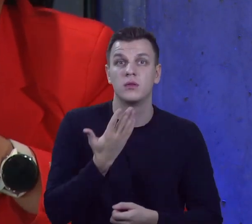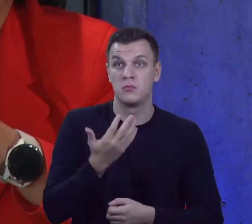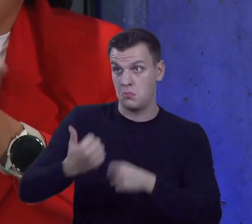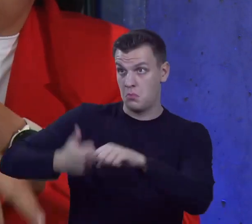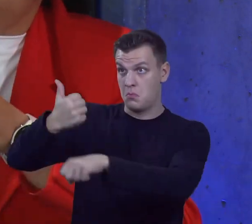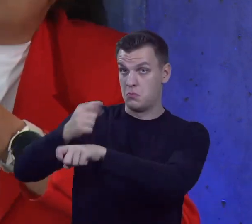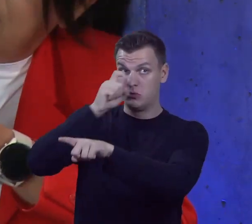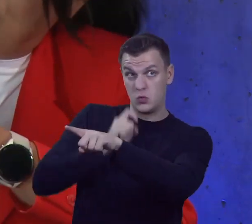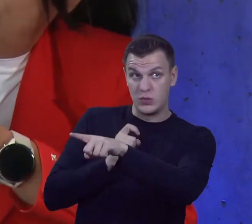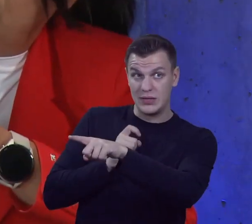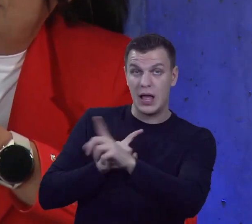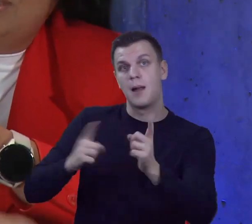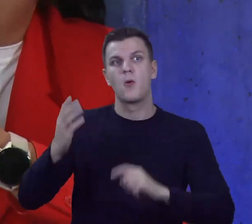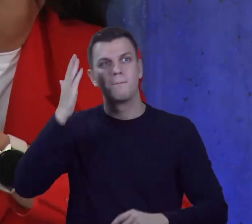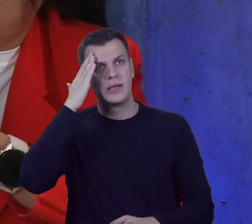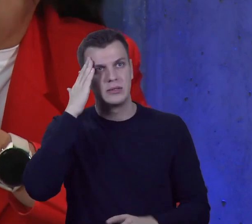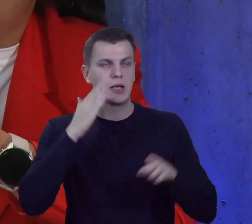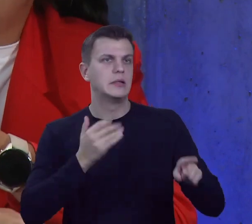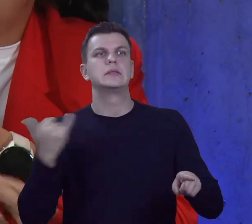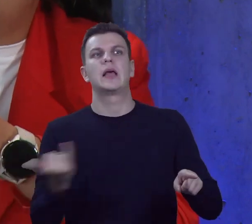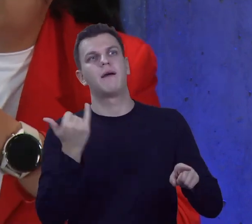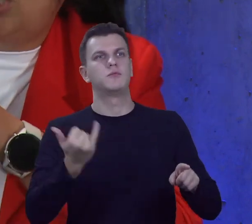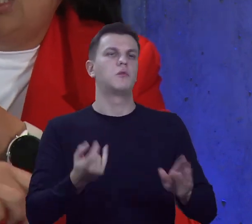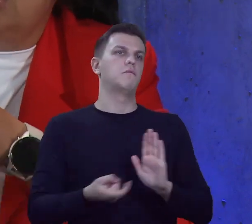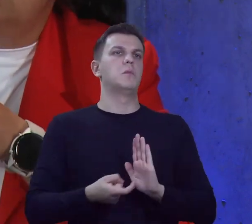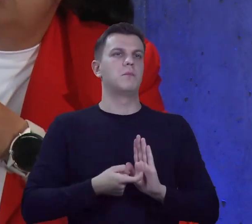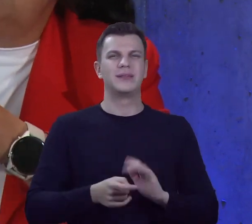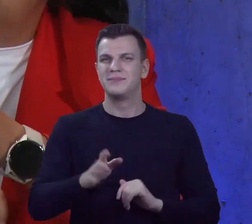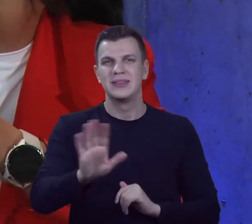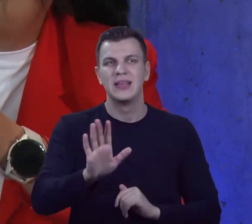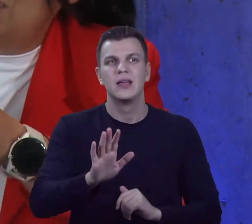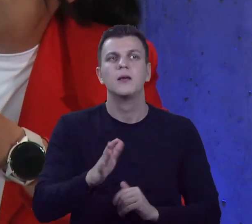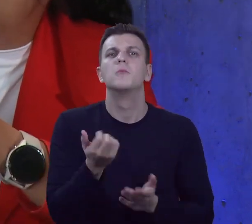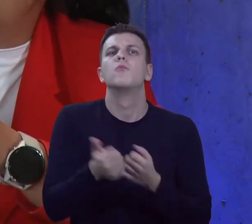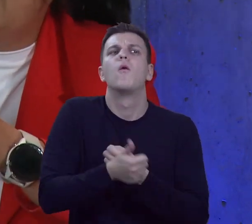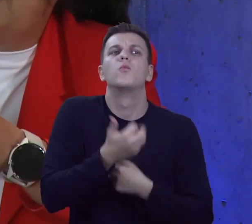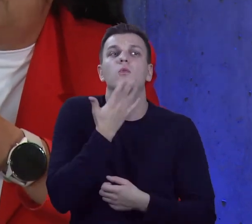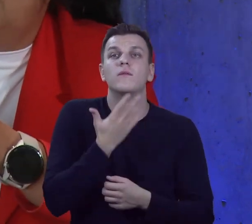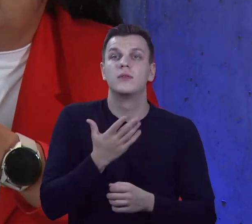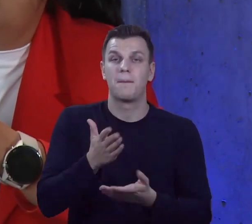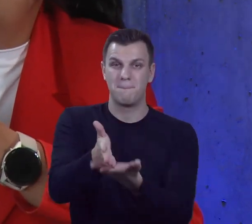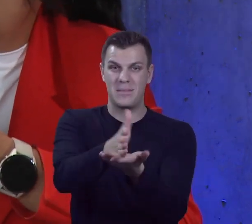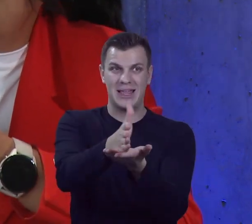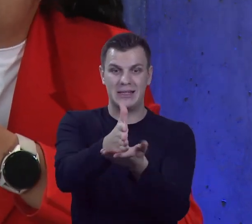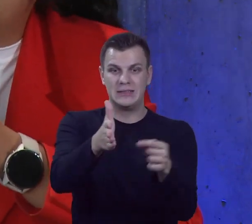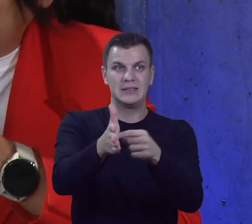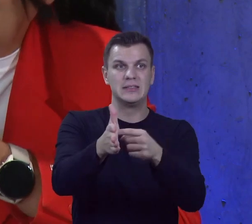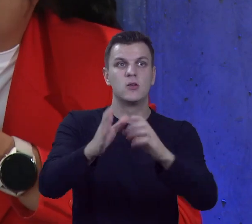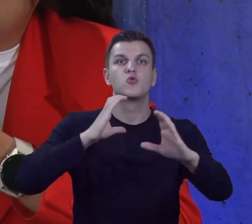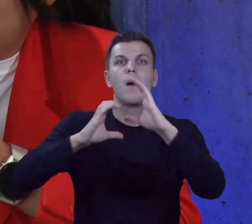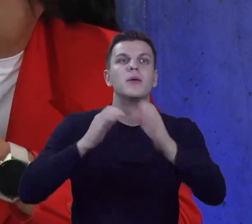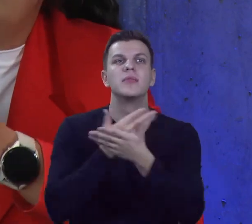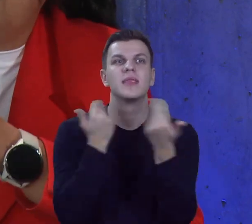tacy źli, czy mieszkańcy są zawsze roszczeniowi, tylko dlatego, że nie ma między nimi komunikacji. Oni nie dostali